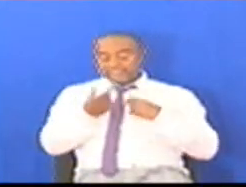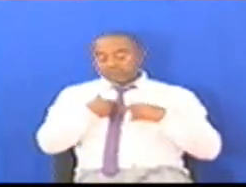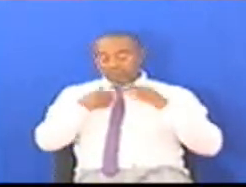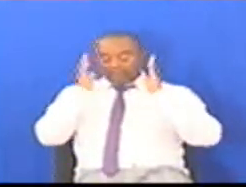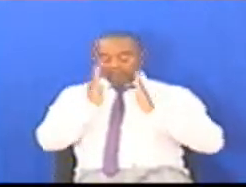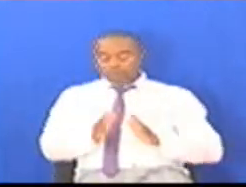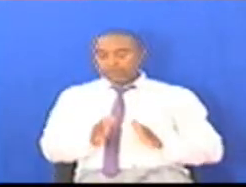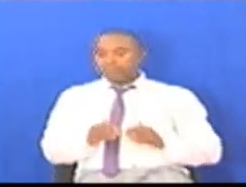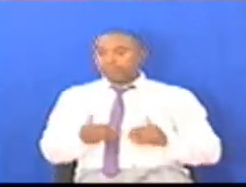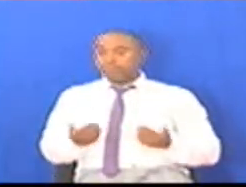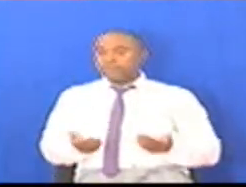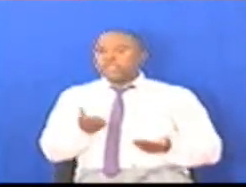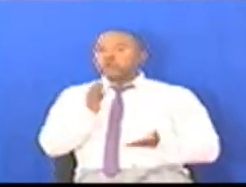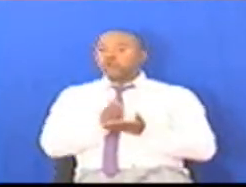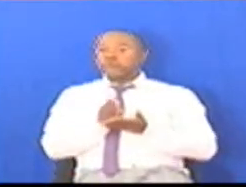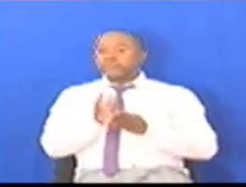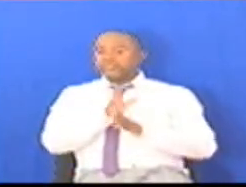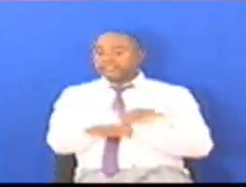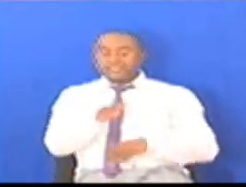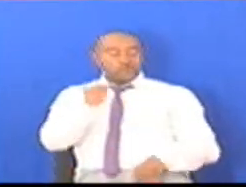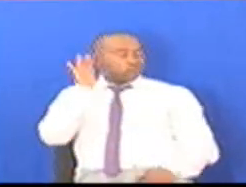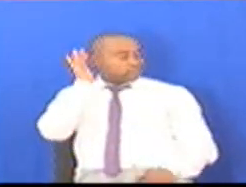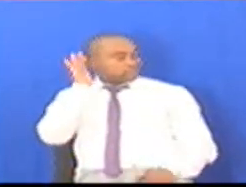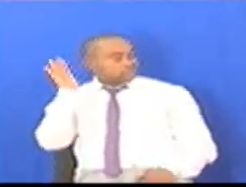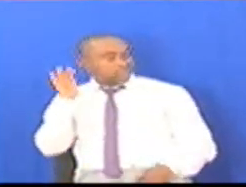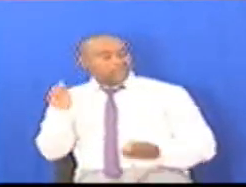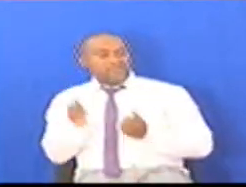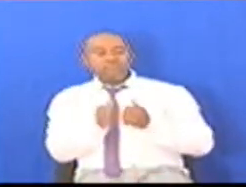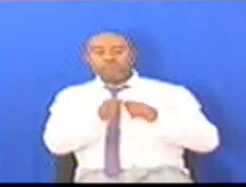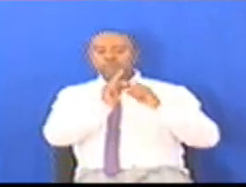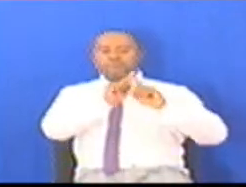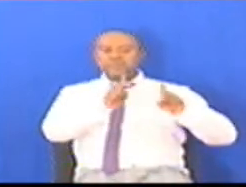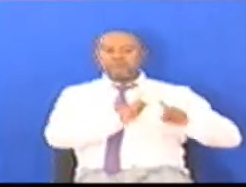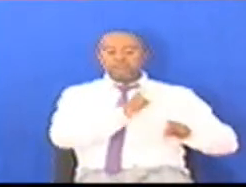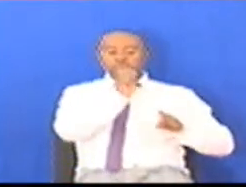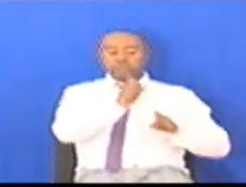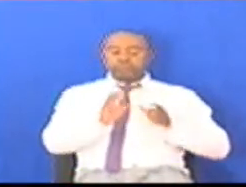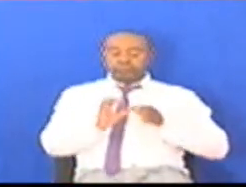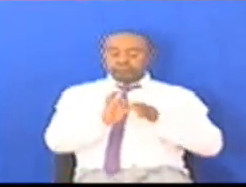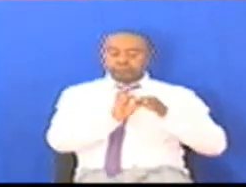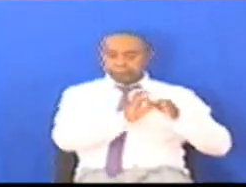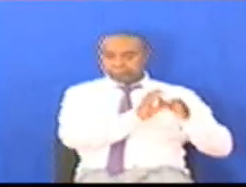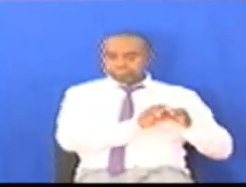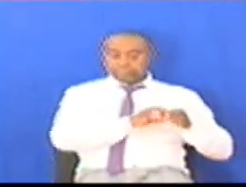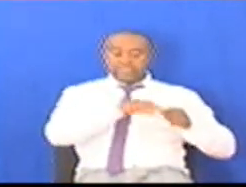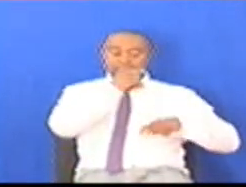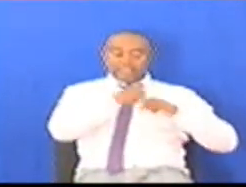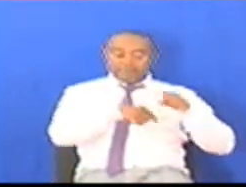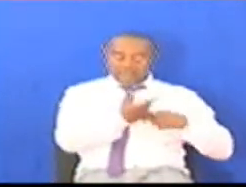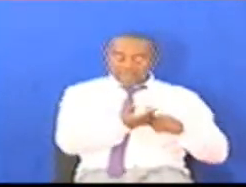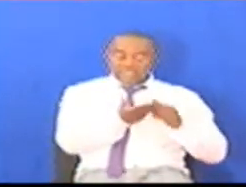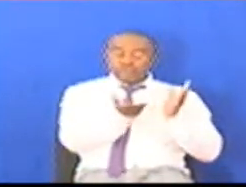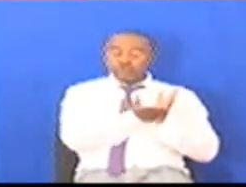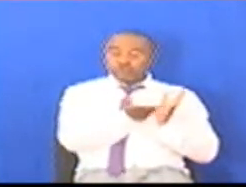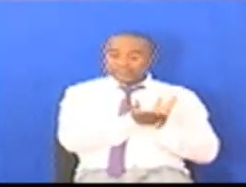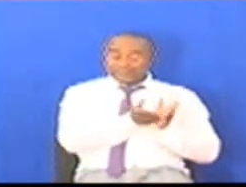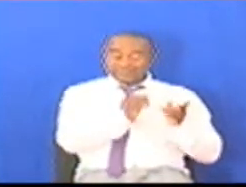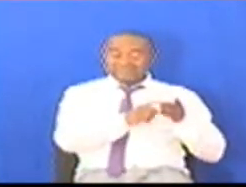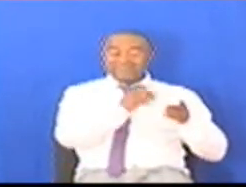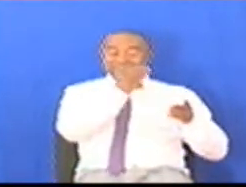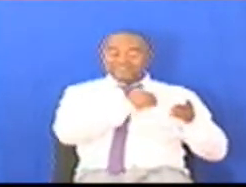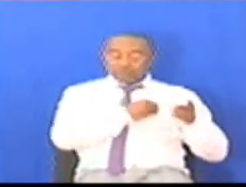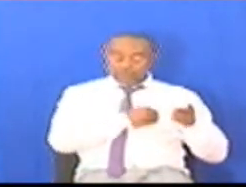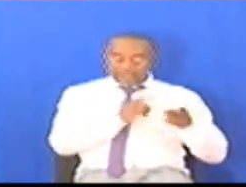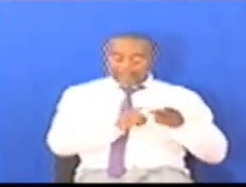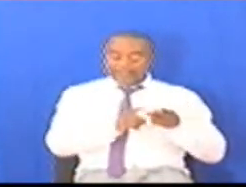Tumeshikia na vema Katika mambo mbalimbali, wanainchi wali shiriki Katika miradi ya mashule Shule za sekundari,